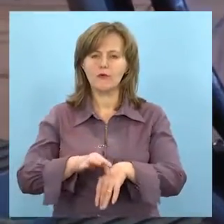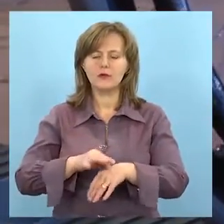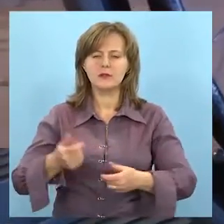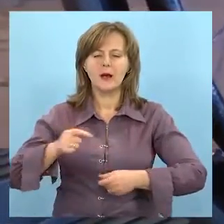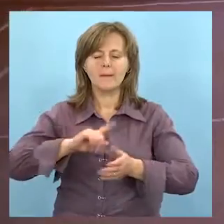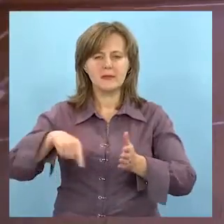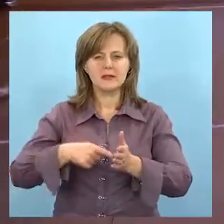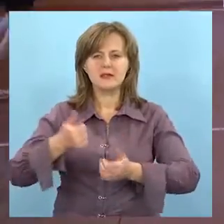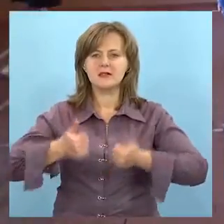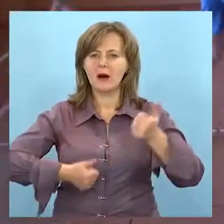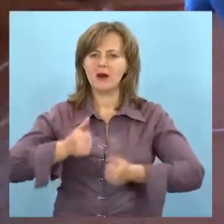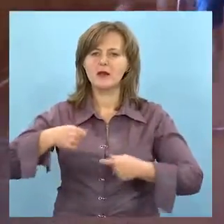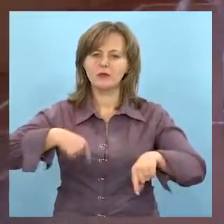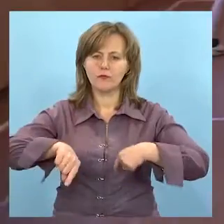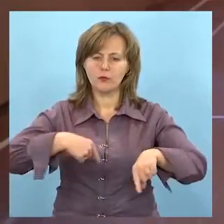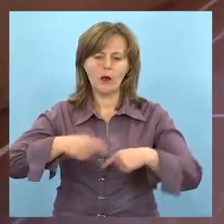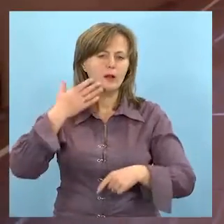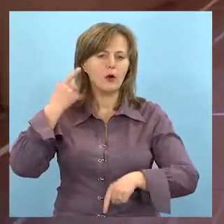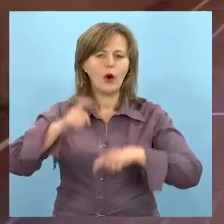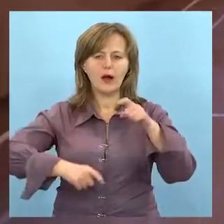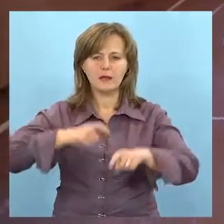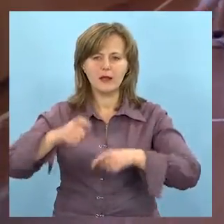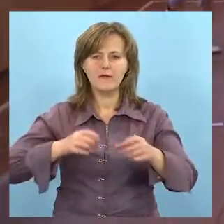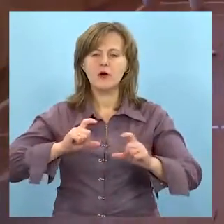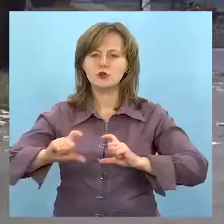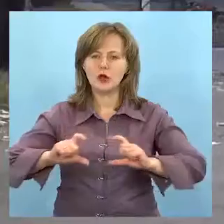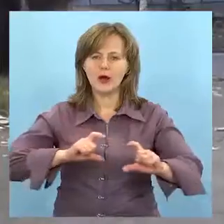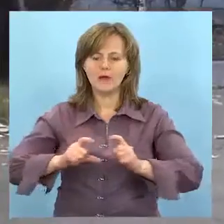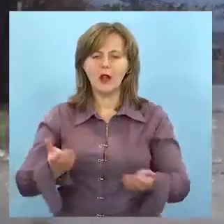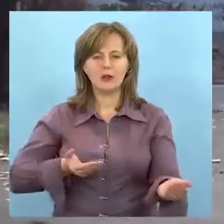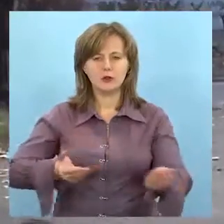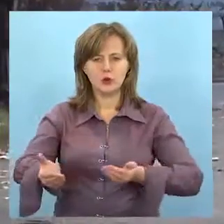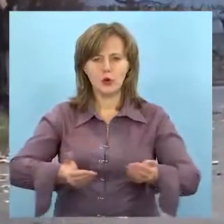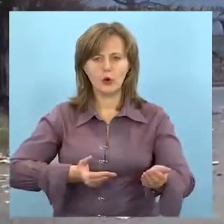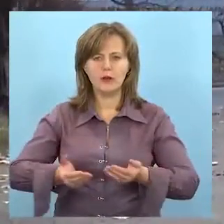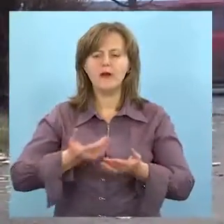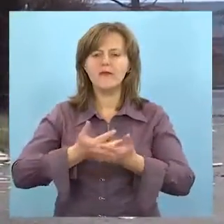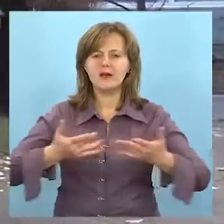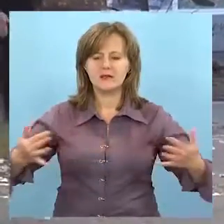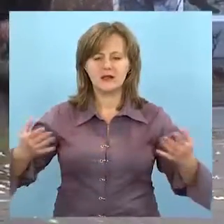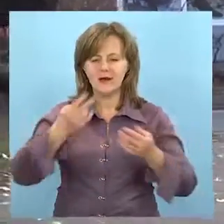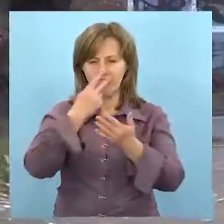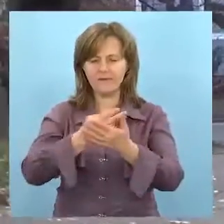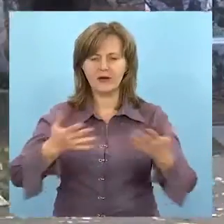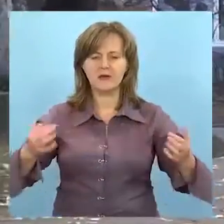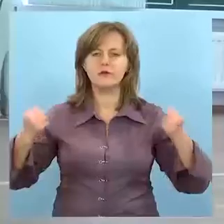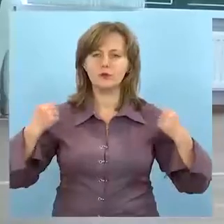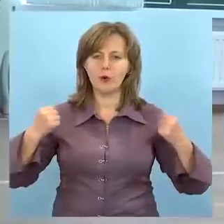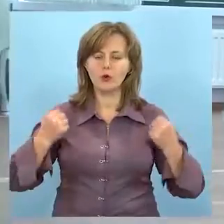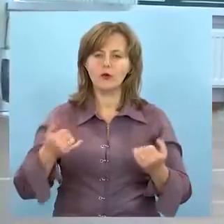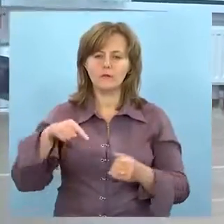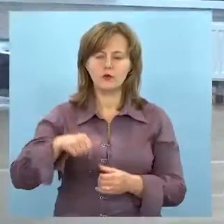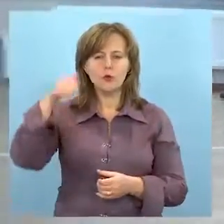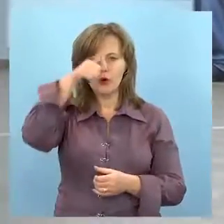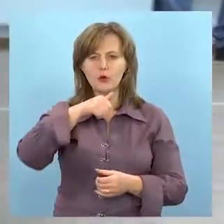Проводяться міські змагання з футболу, легкої атлетики, шахів, лижних гонок, бочі та інших видів спорту. Цього